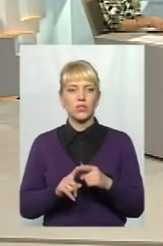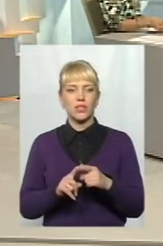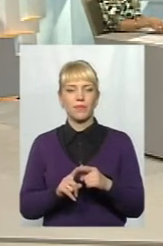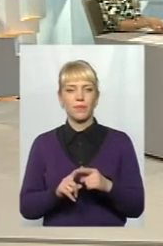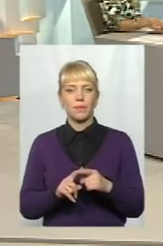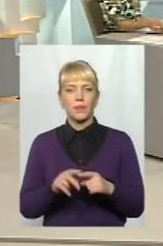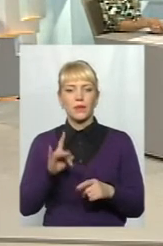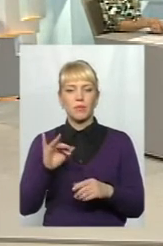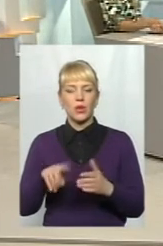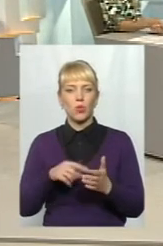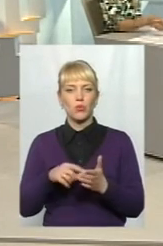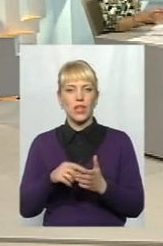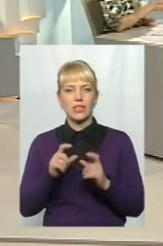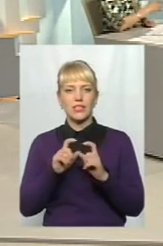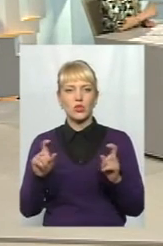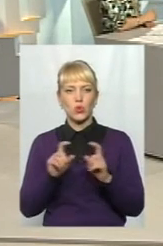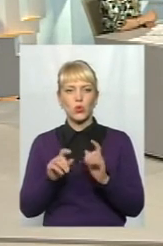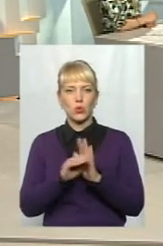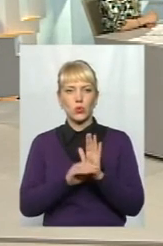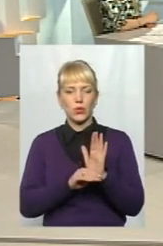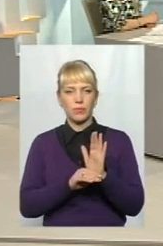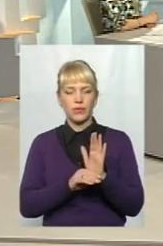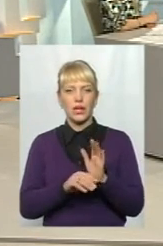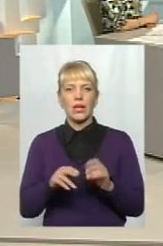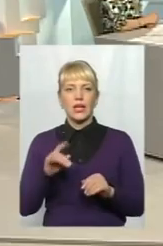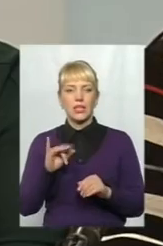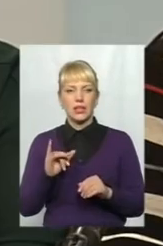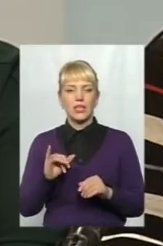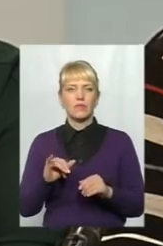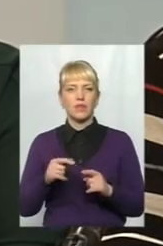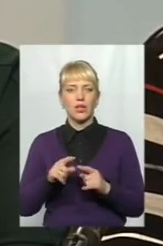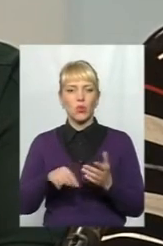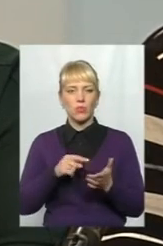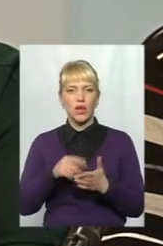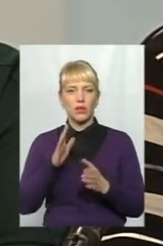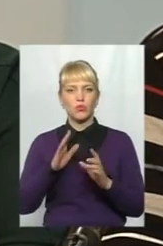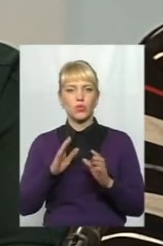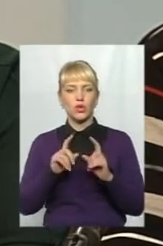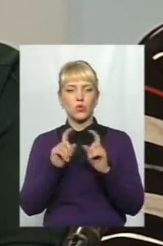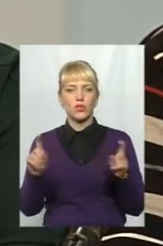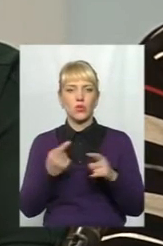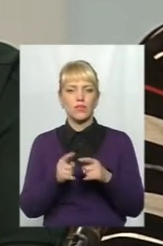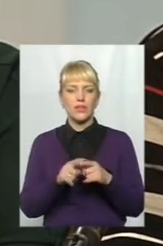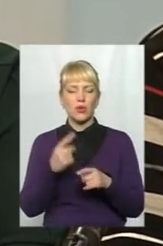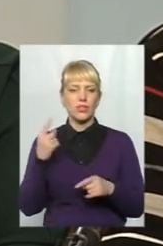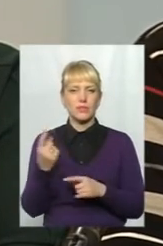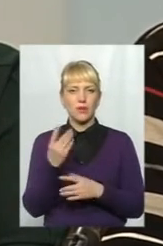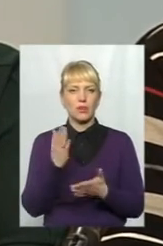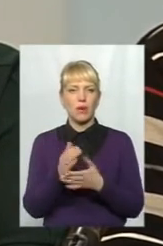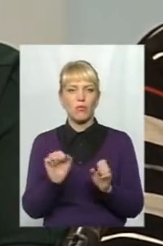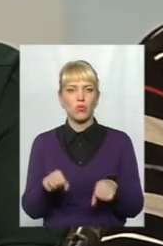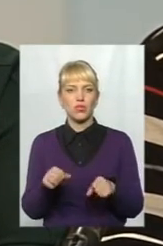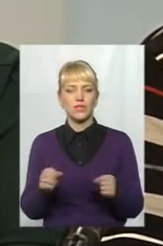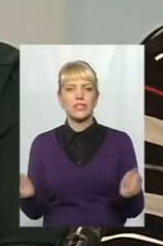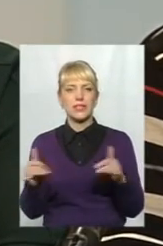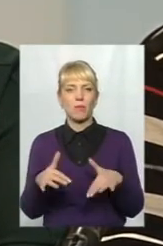комунальній службі буде сьогодні, правильно? І комунальна буде встанова. От вона вже одна із перших, має можливість якраз